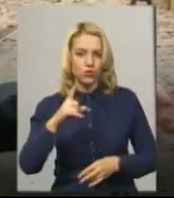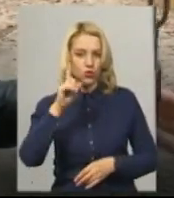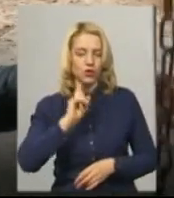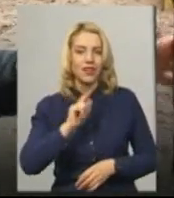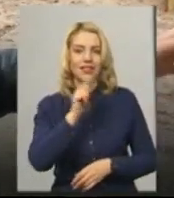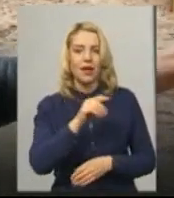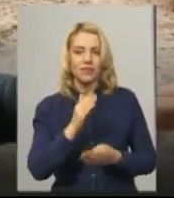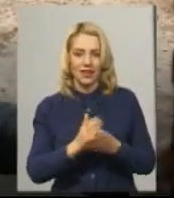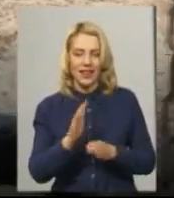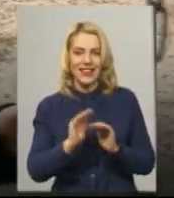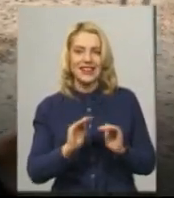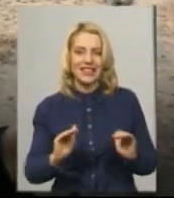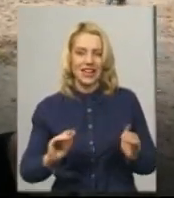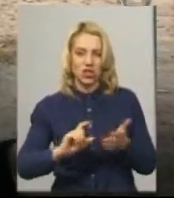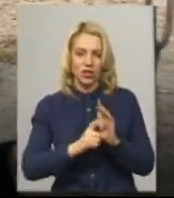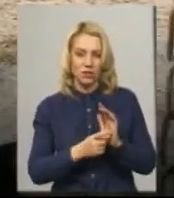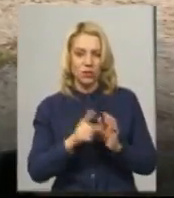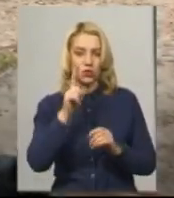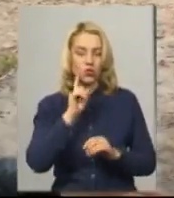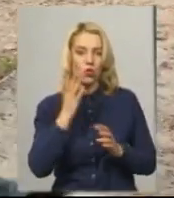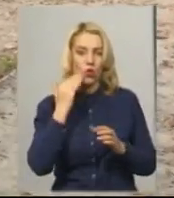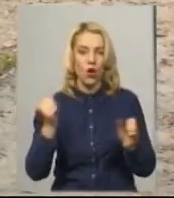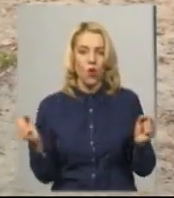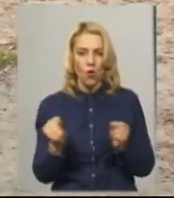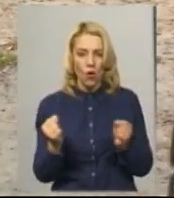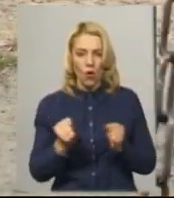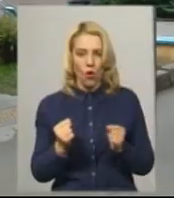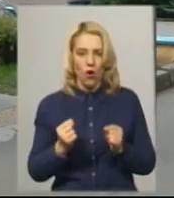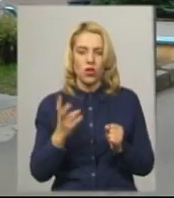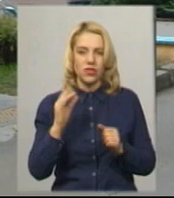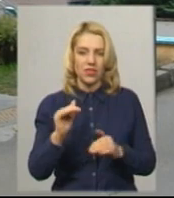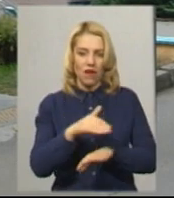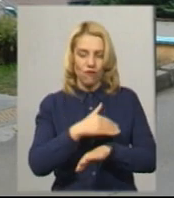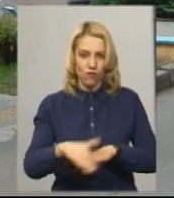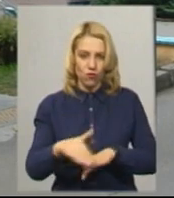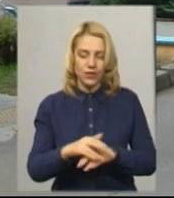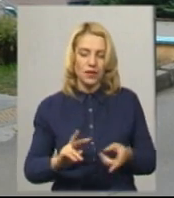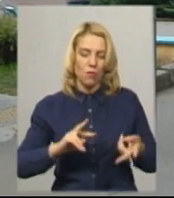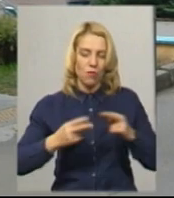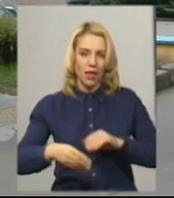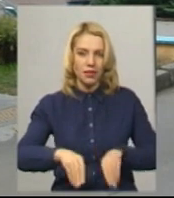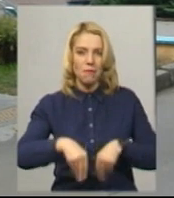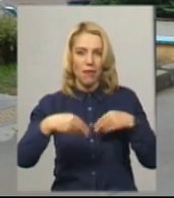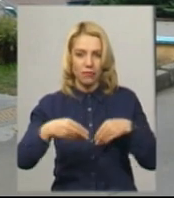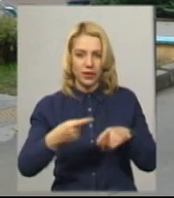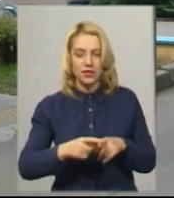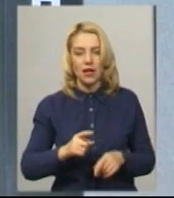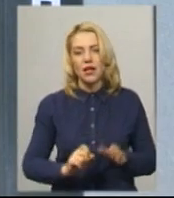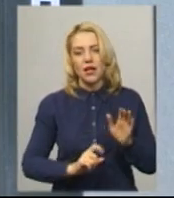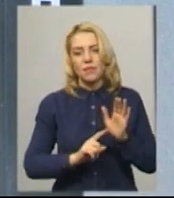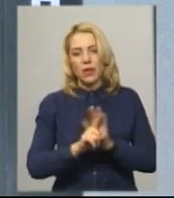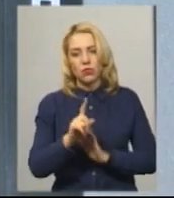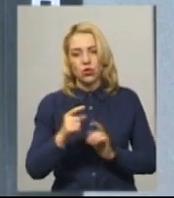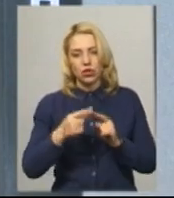навіть дитячі кімнати, і дуже зручно, коли холодно на вулиці, виміняти памперс. На початку цього року біля дитячого світу встановили